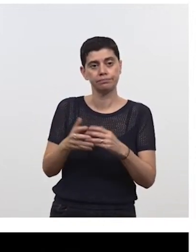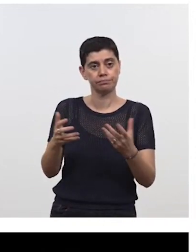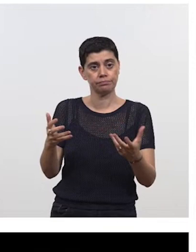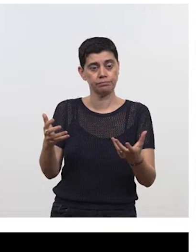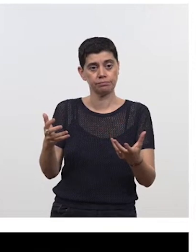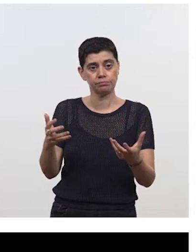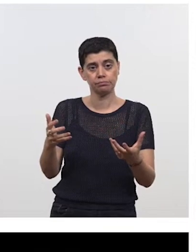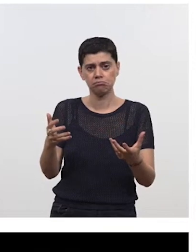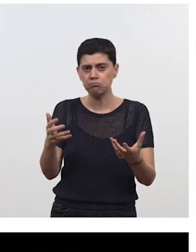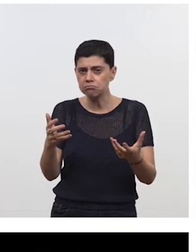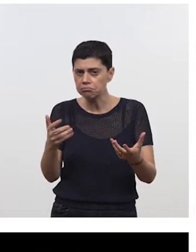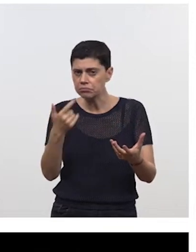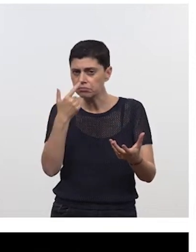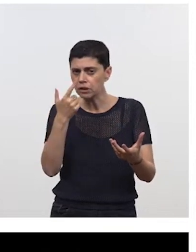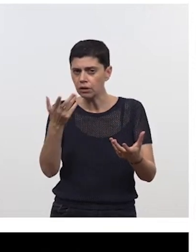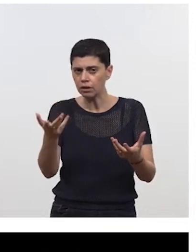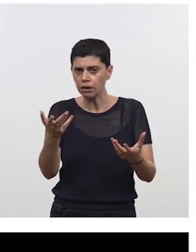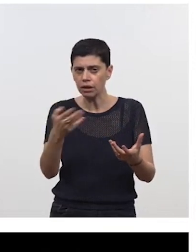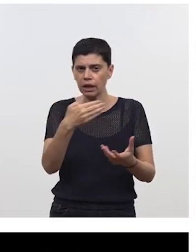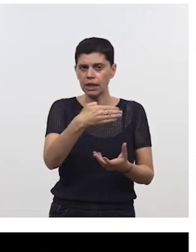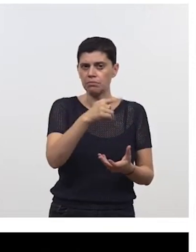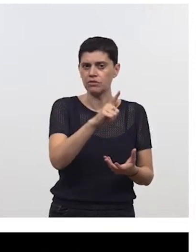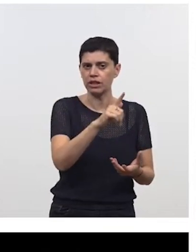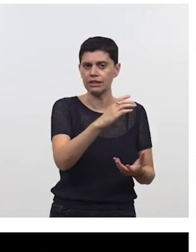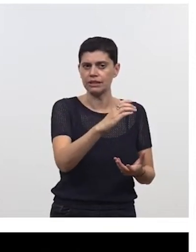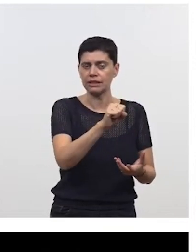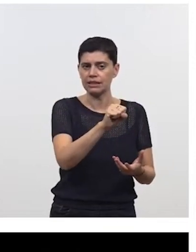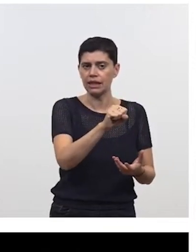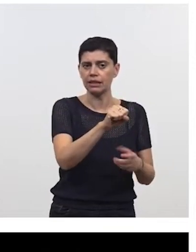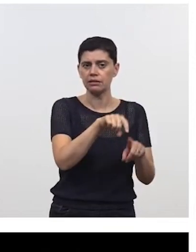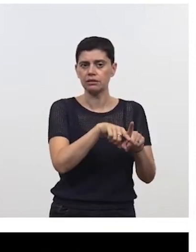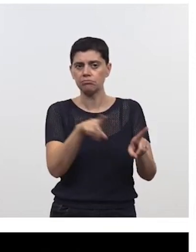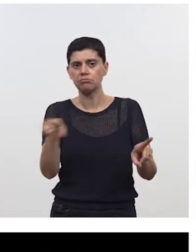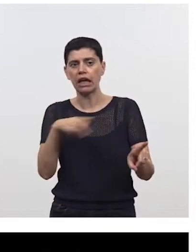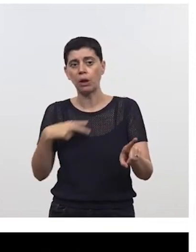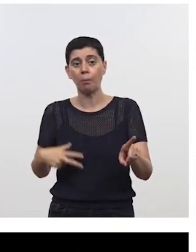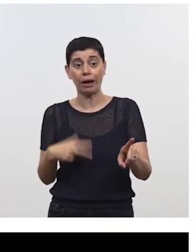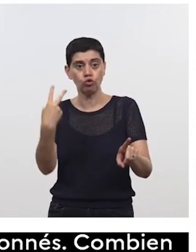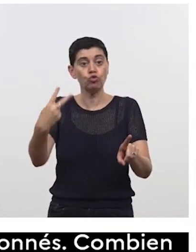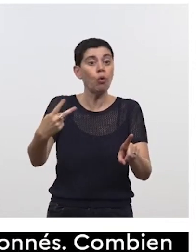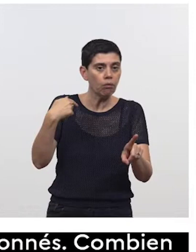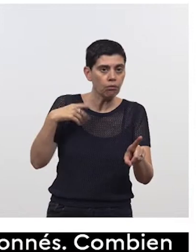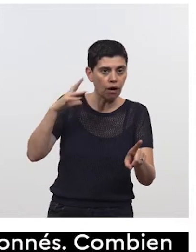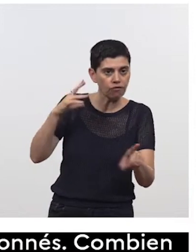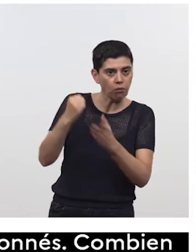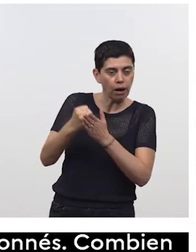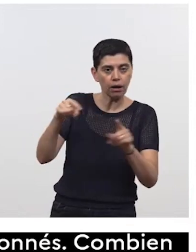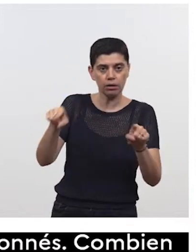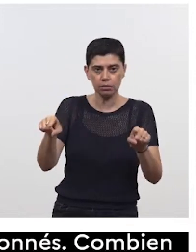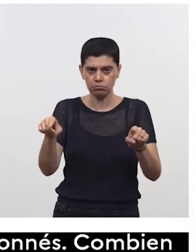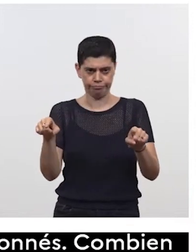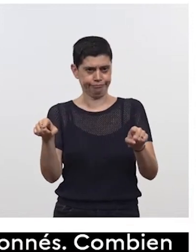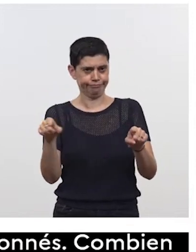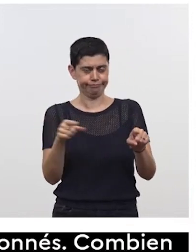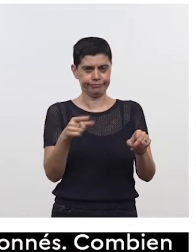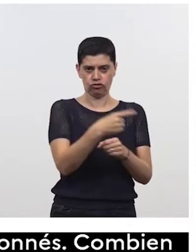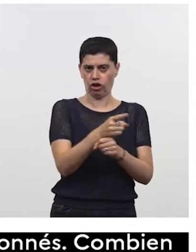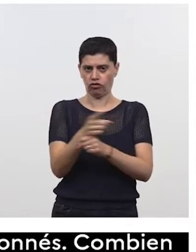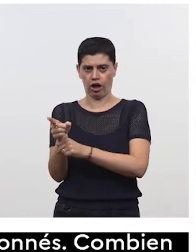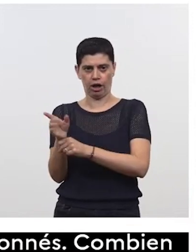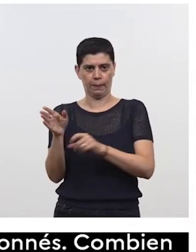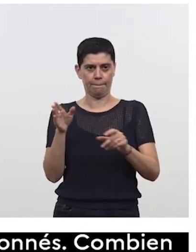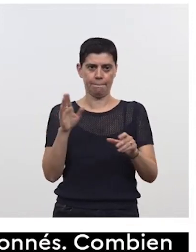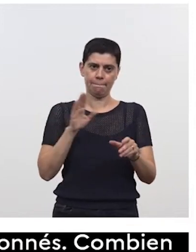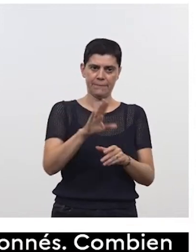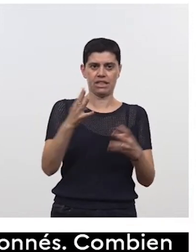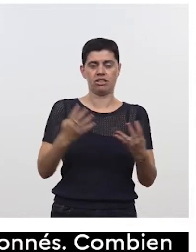est-ce qu'il pas incompatibilité entre le MGCS et un successeur Léopard 2, est-ce qu'il un marché pour deux chars de combat ? si je